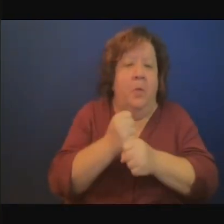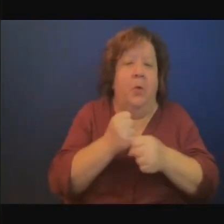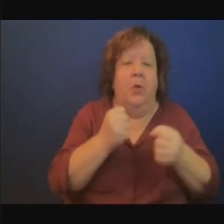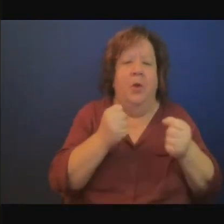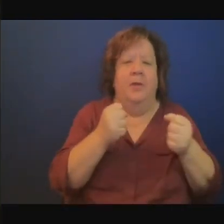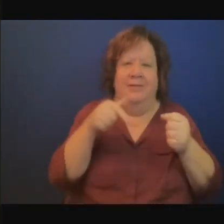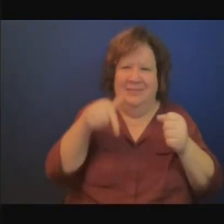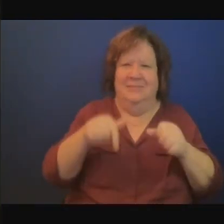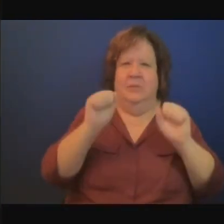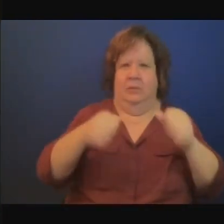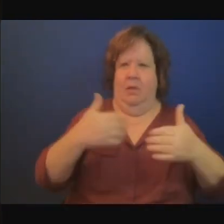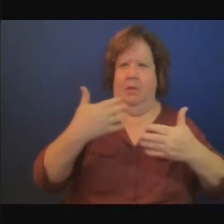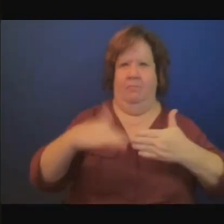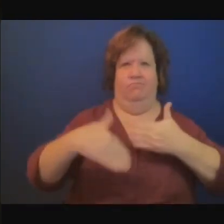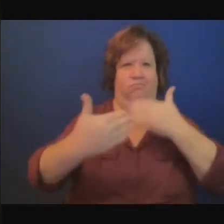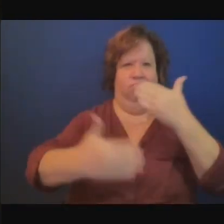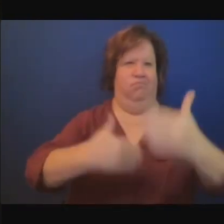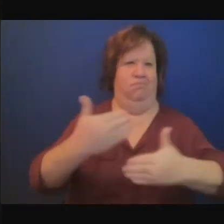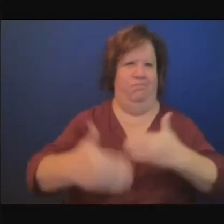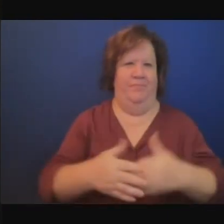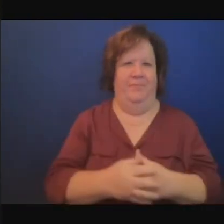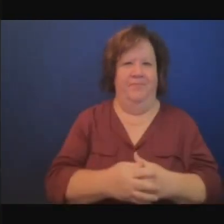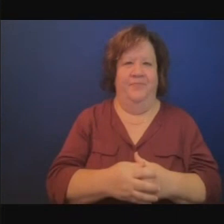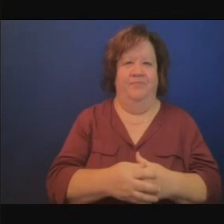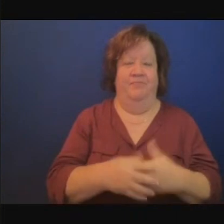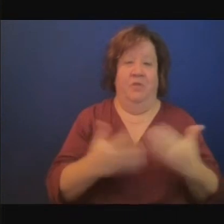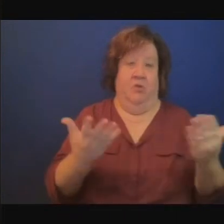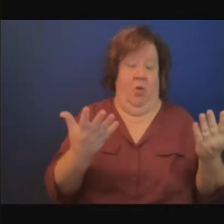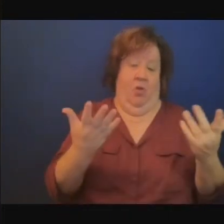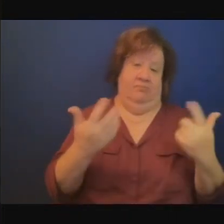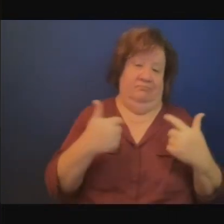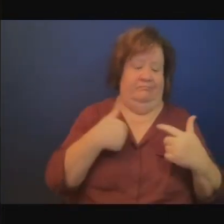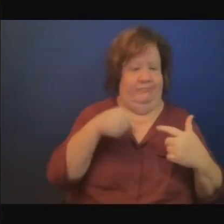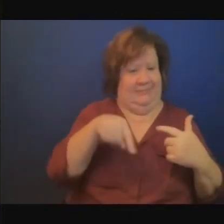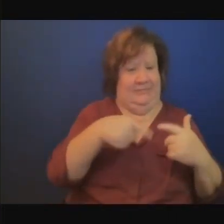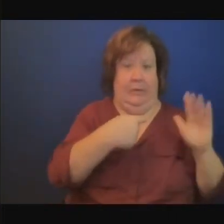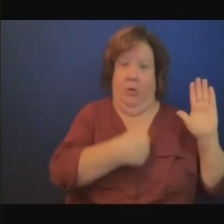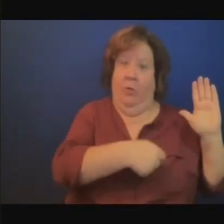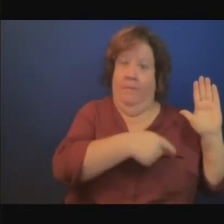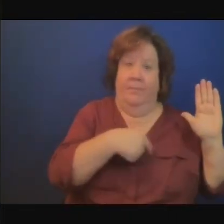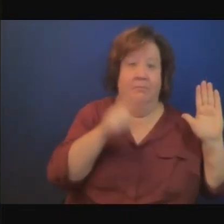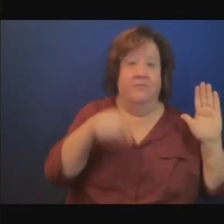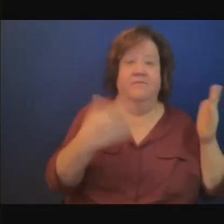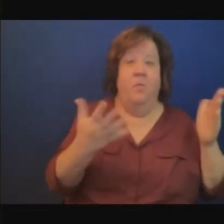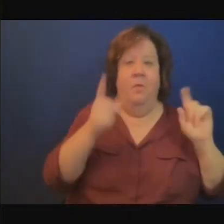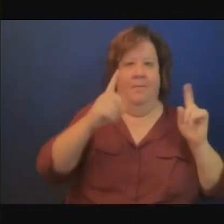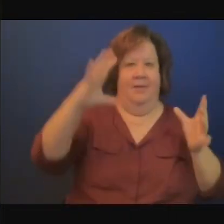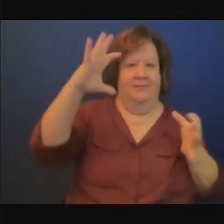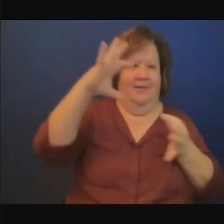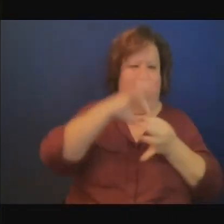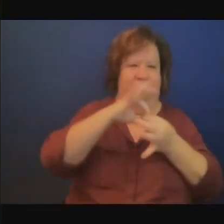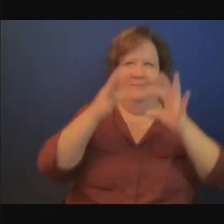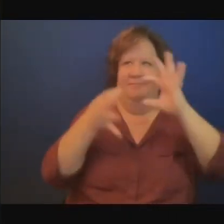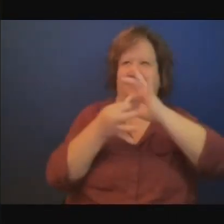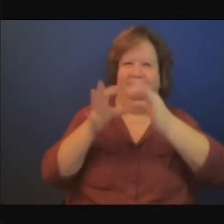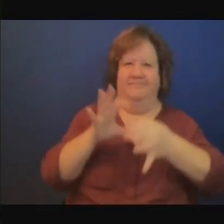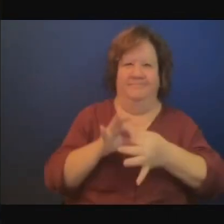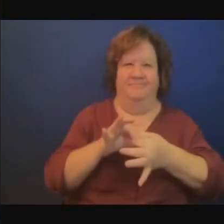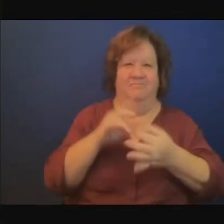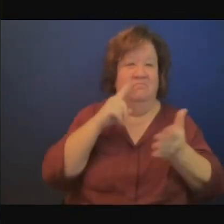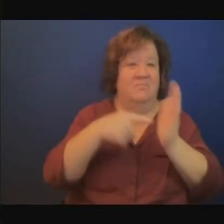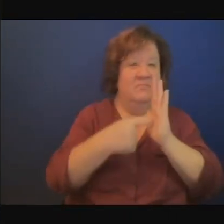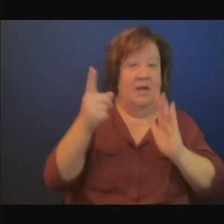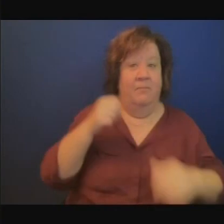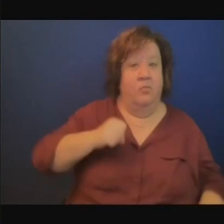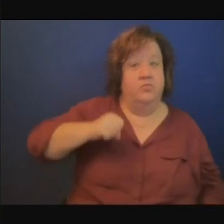Écosse on a vu des chefs d'État des ministres des secrétaires des technocrates qui viennent de différents